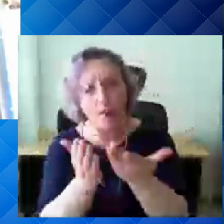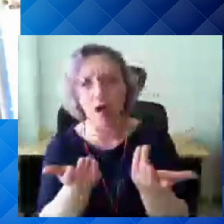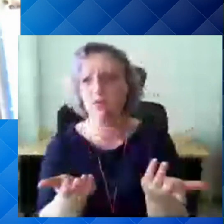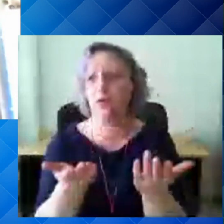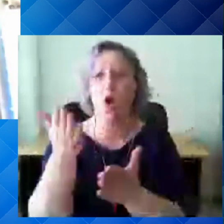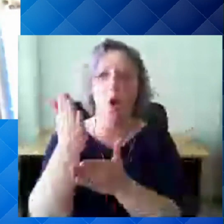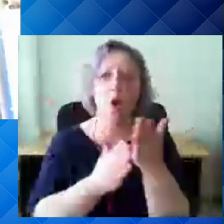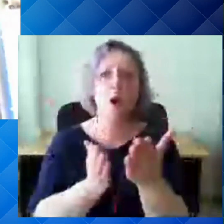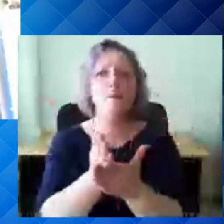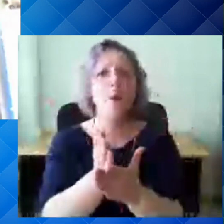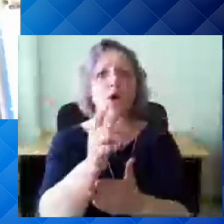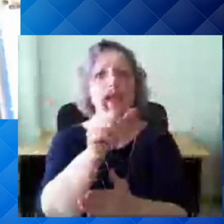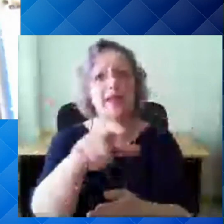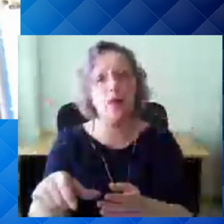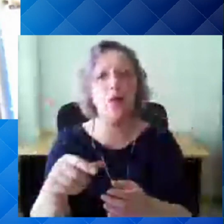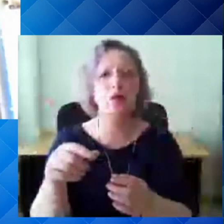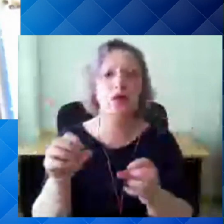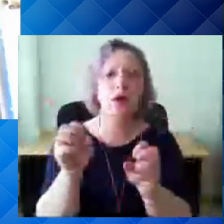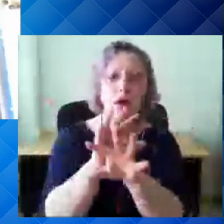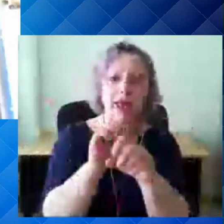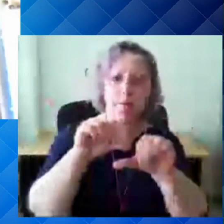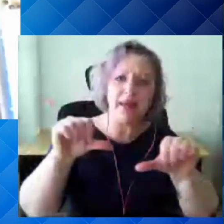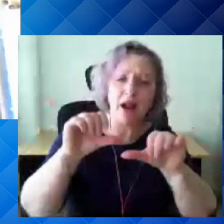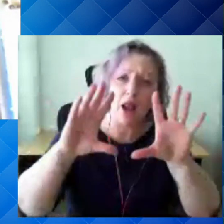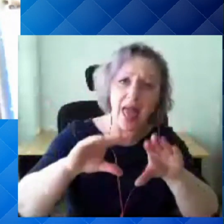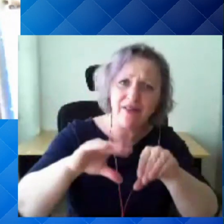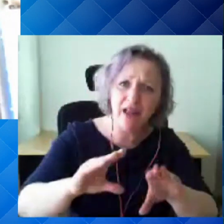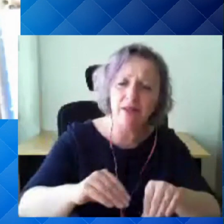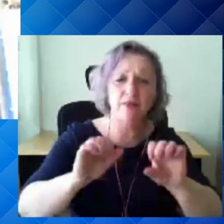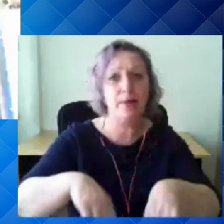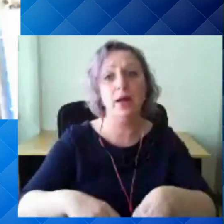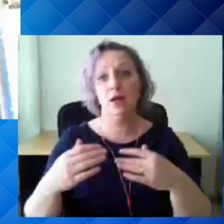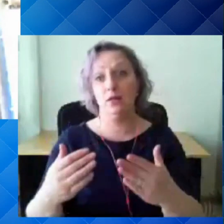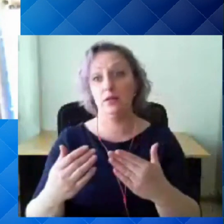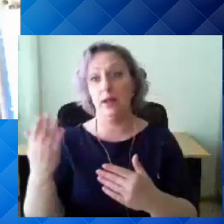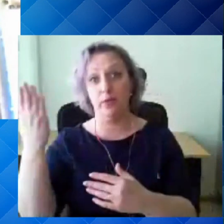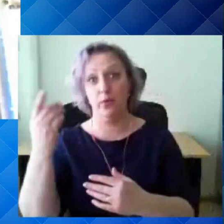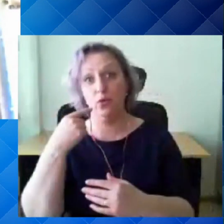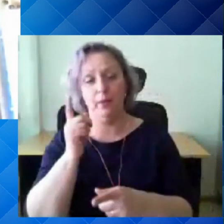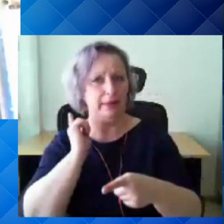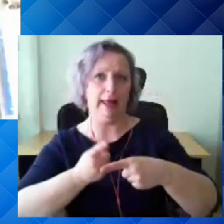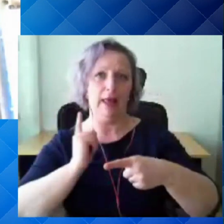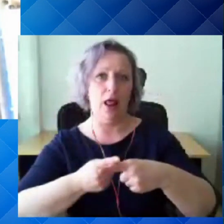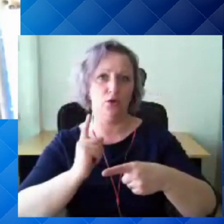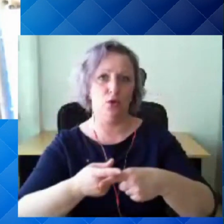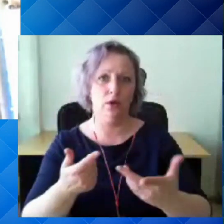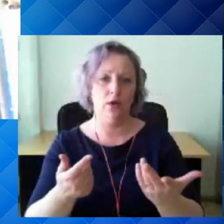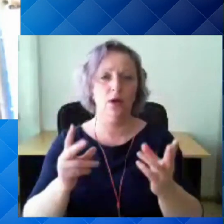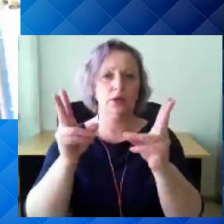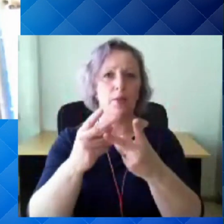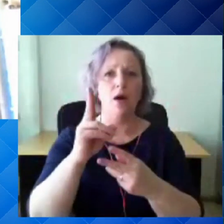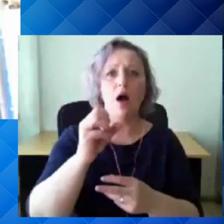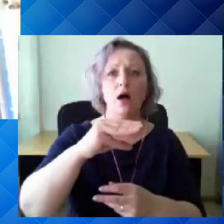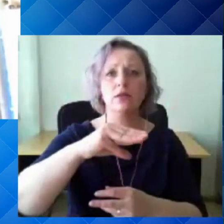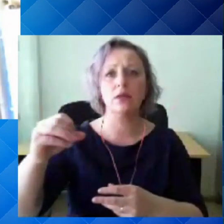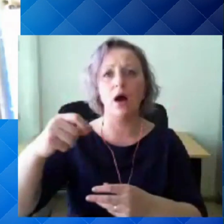osapoliitikuid räägivad piirangute võimelikust leevendamisest ja meil täna kõnelnud, ütlevad, et ei tohi, et ka ära kattaga ütleb, et me oleme